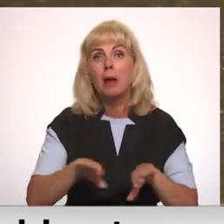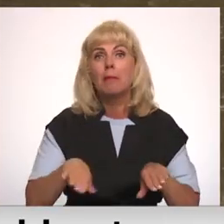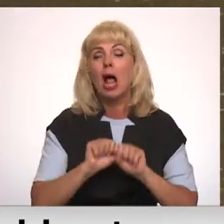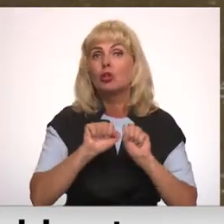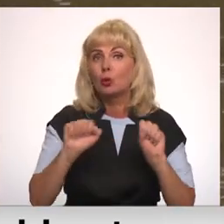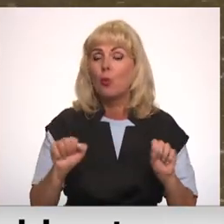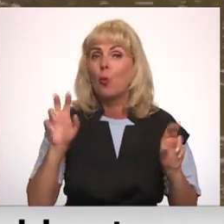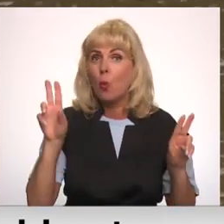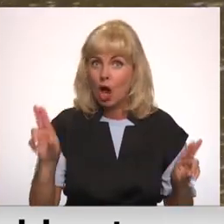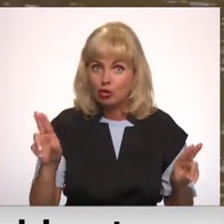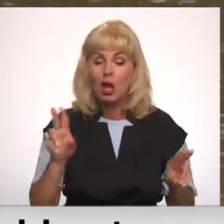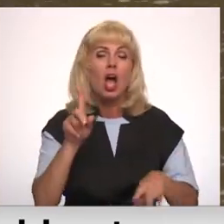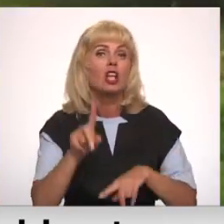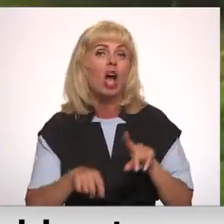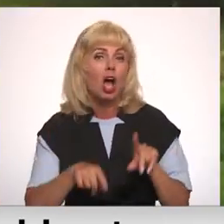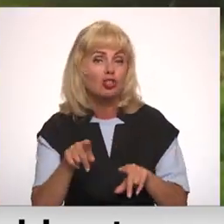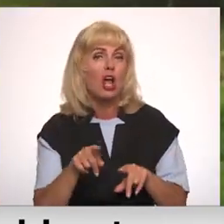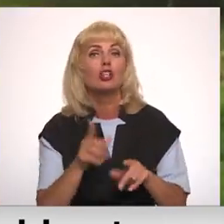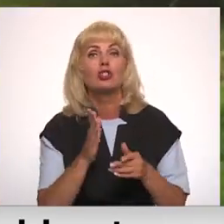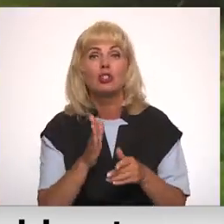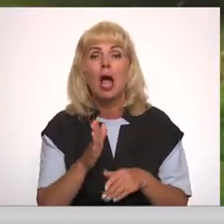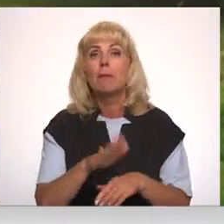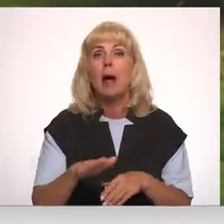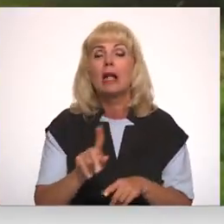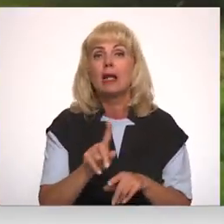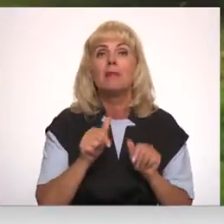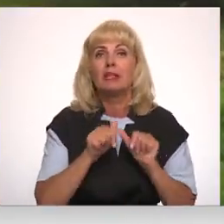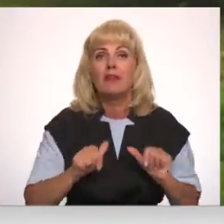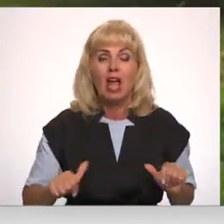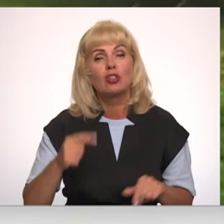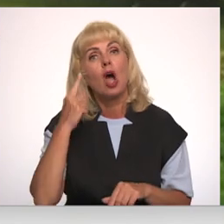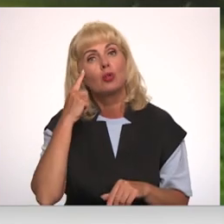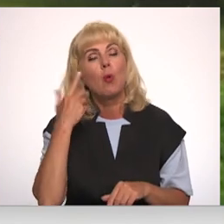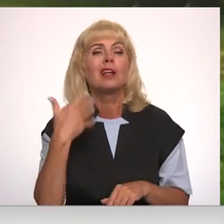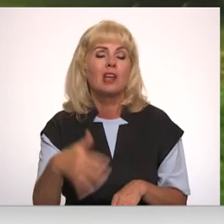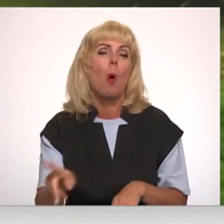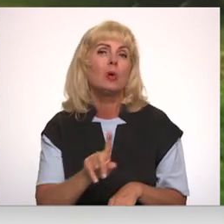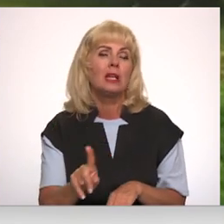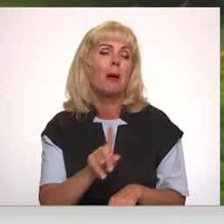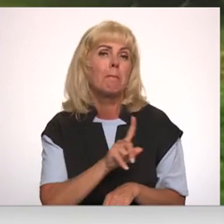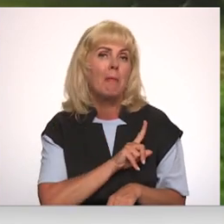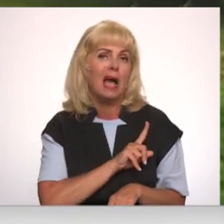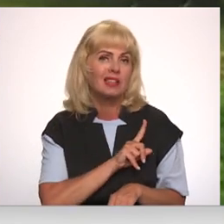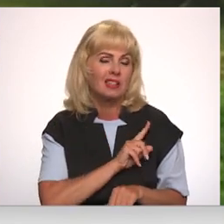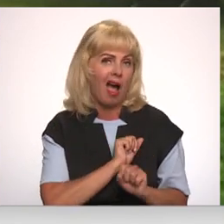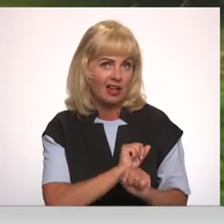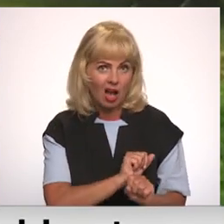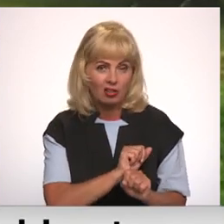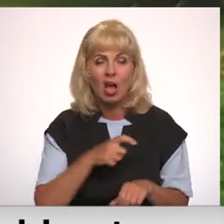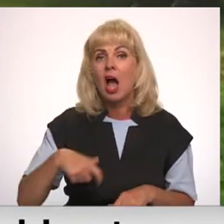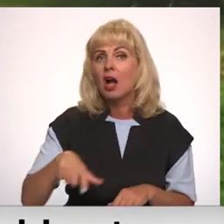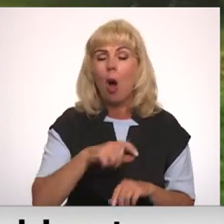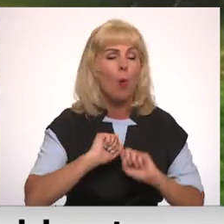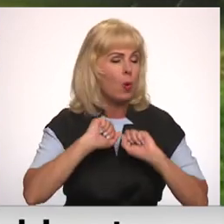Nereti, kā tas ir noteikti, ka bērnam šī veste ir uzvilkta, liekas, ka viņš šķietam ir pasargāts. Gauja upe ir ļoti